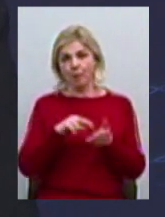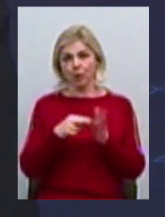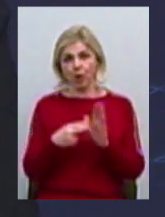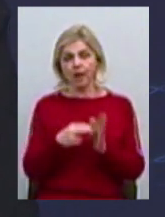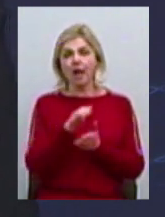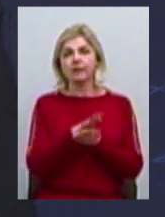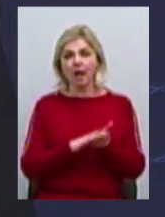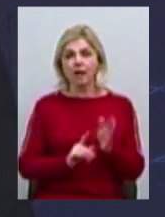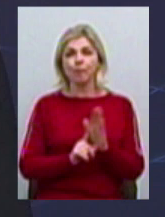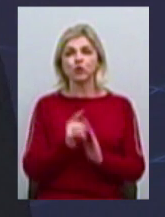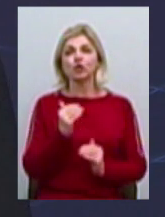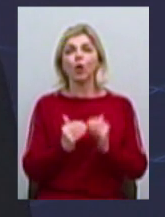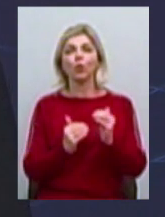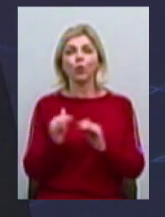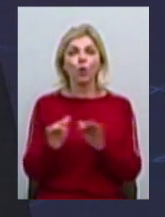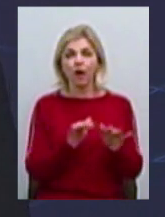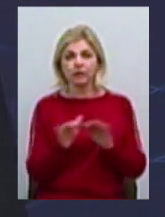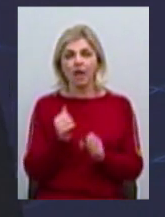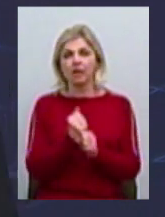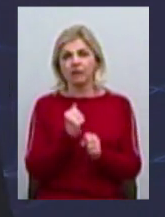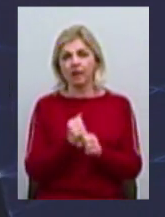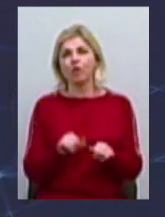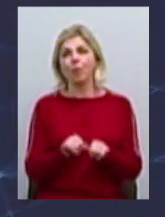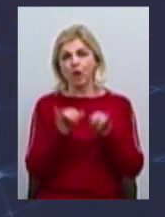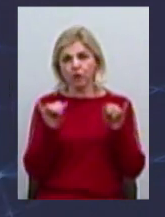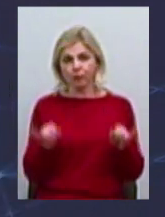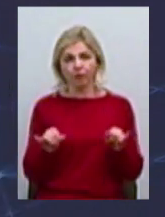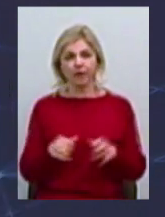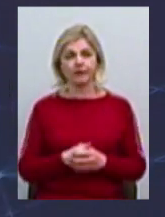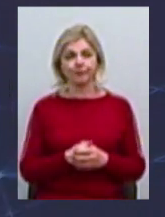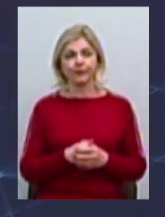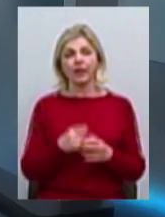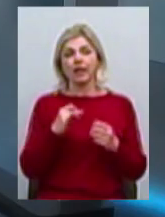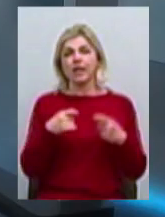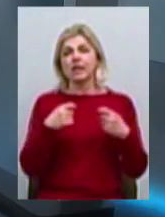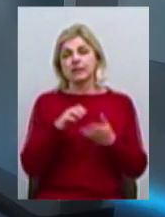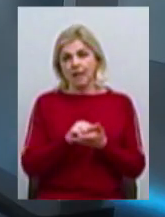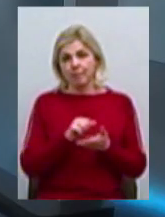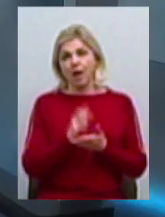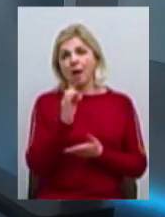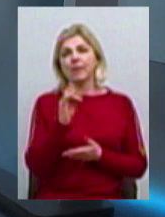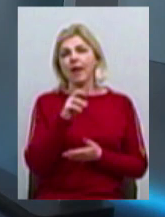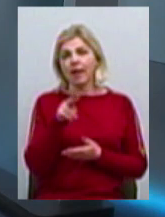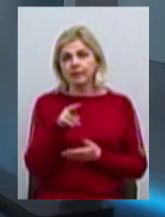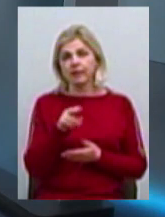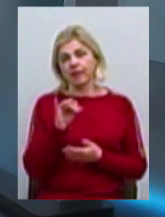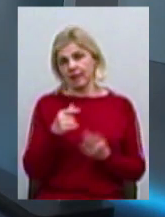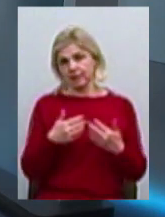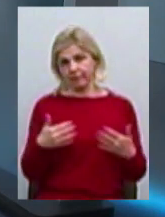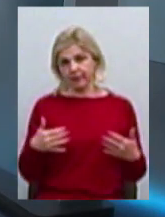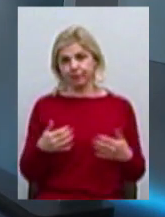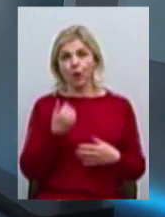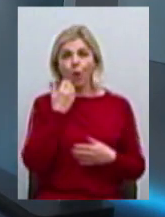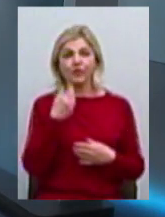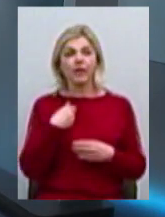починає рухатися, проводити масштабування, і брендингом займатися і так далі. Коли ми знімали сюжет, я